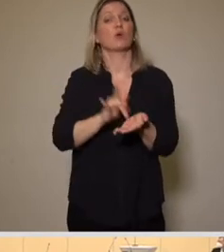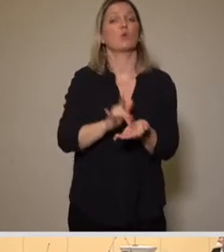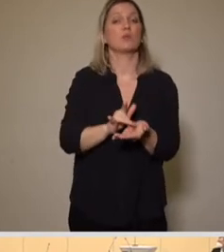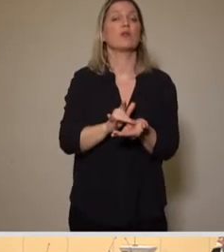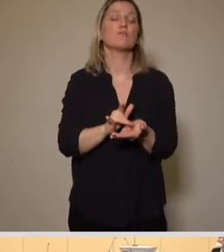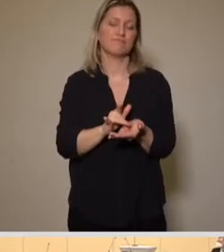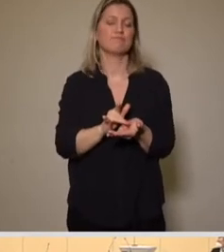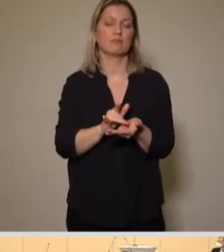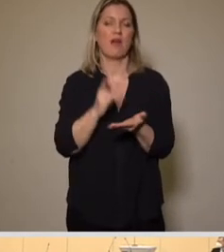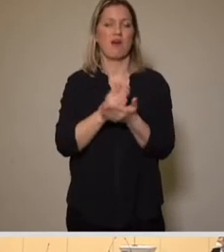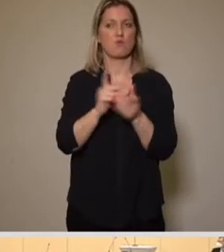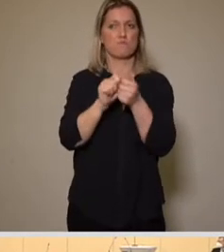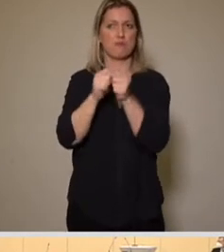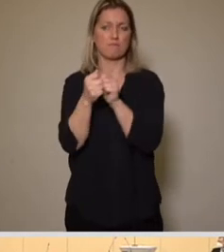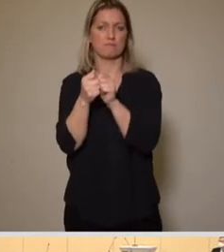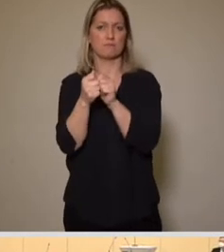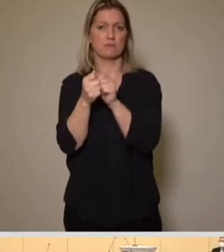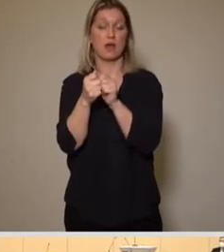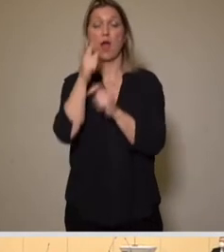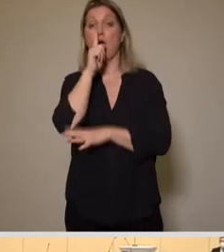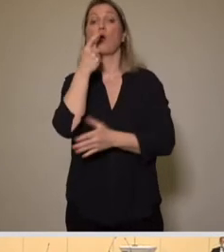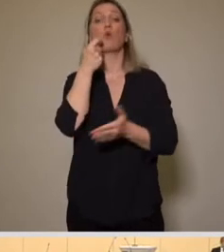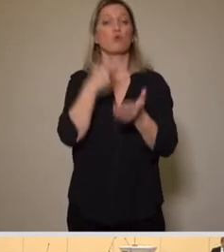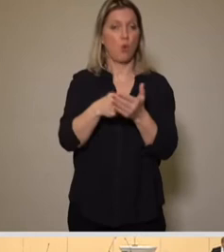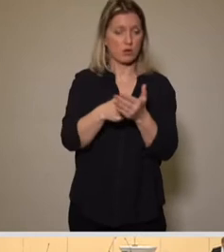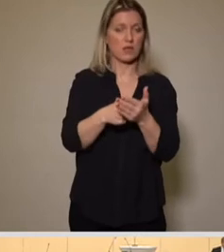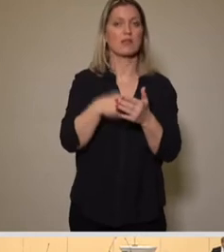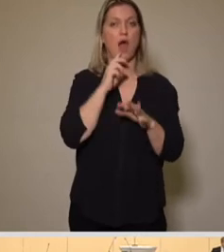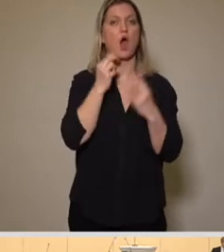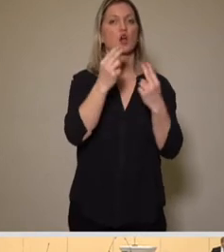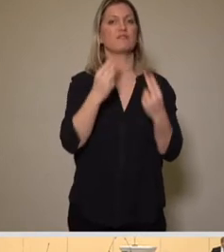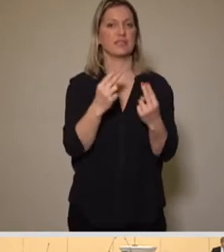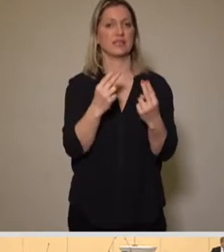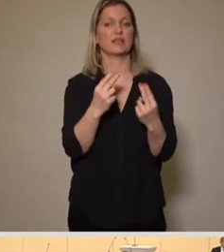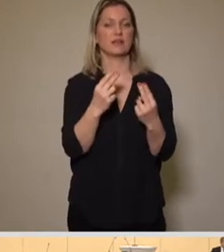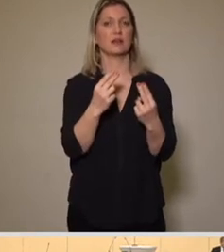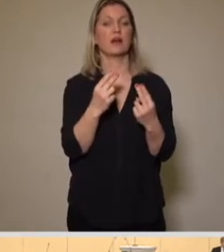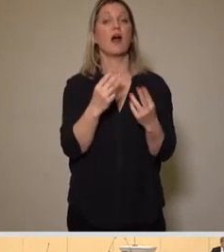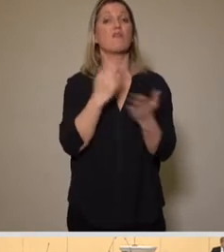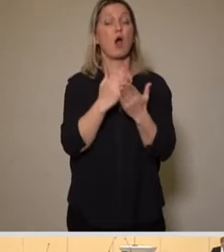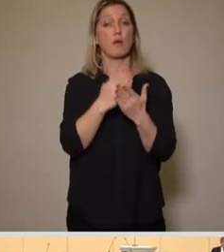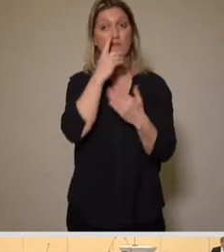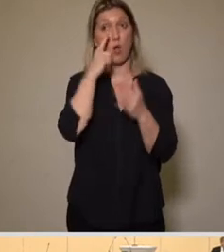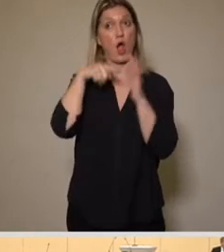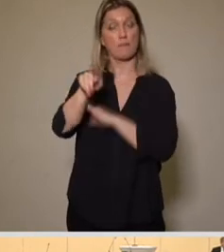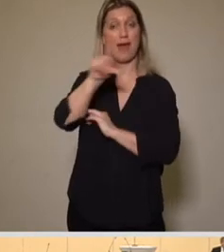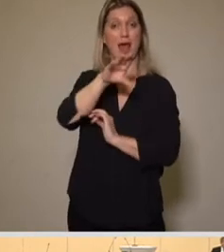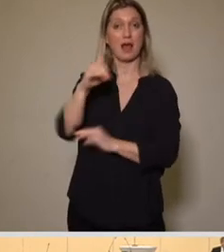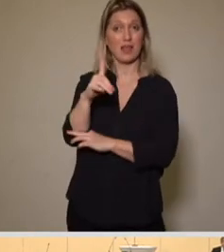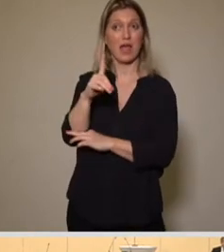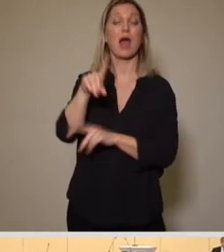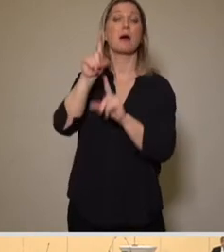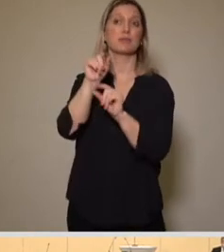neben der Frage der Kosten für den Betrieb der Beleuchtung, die ja durch die LED-Technik deutlich günstiger sind,